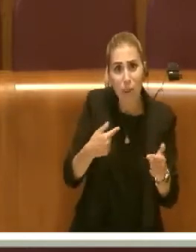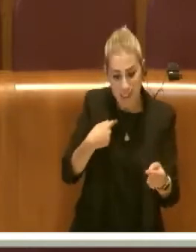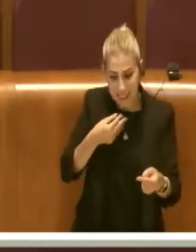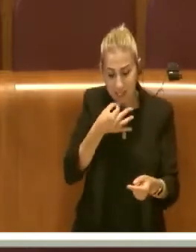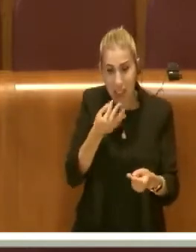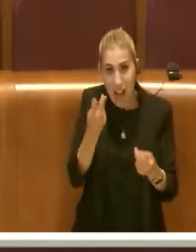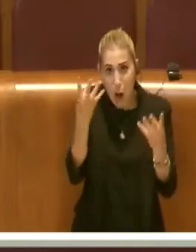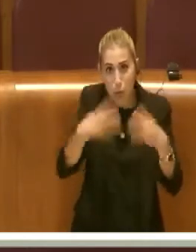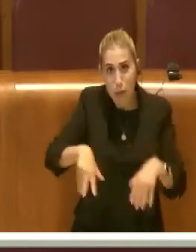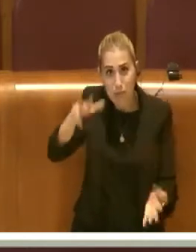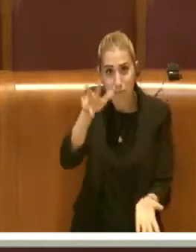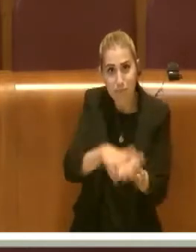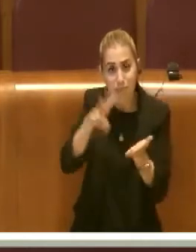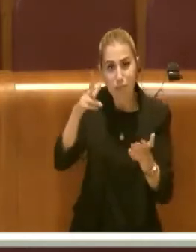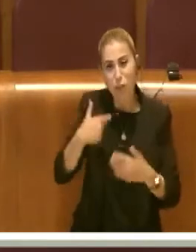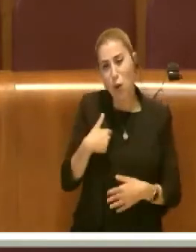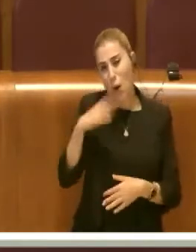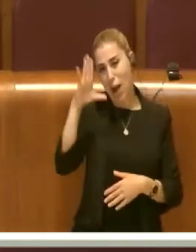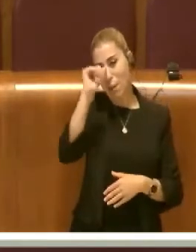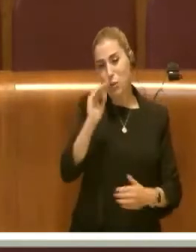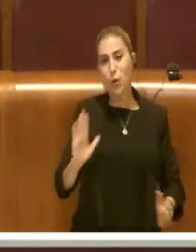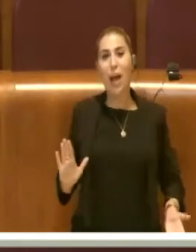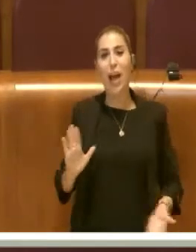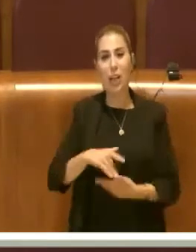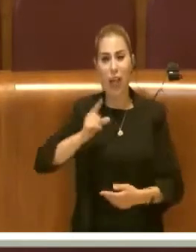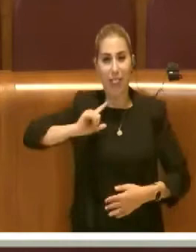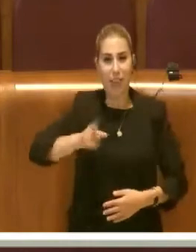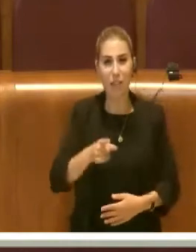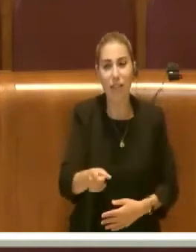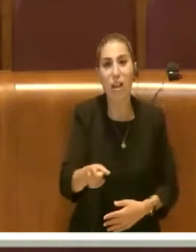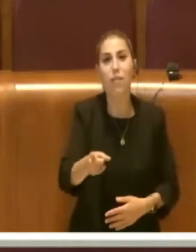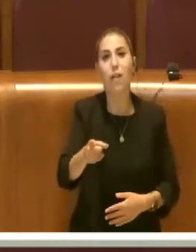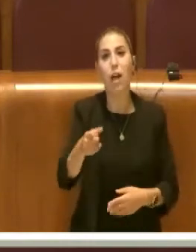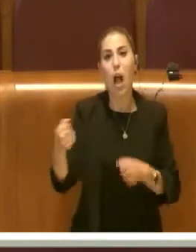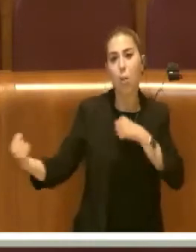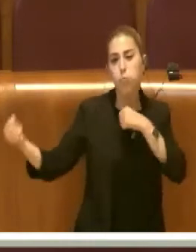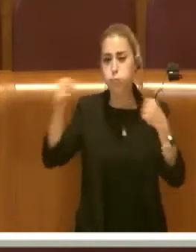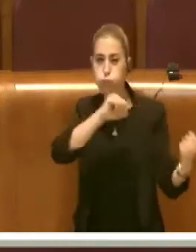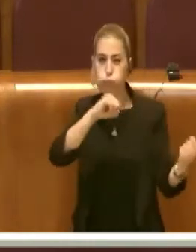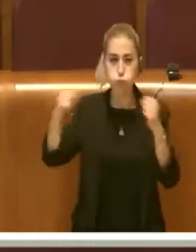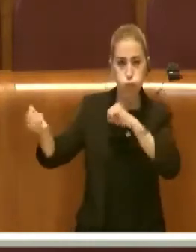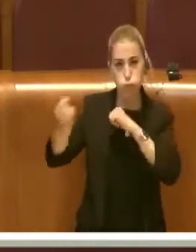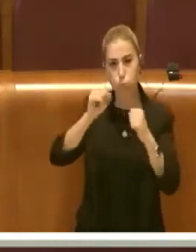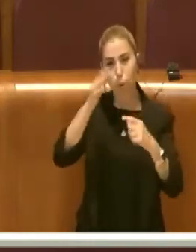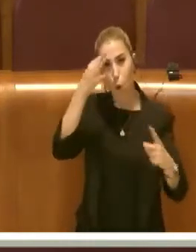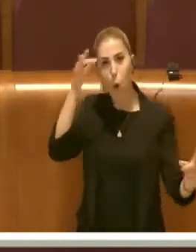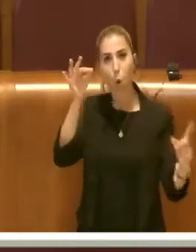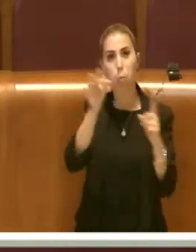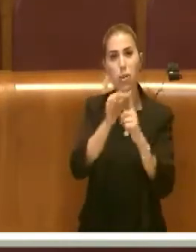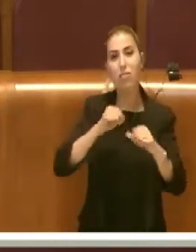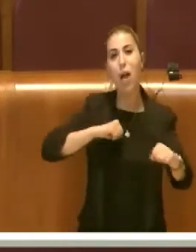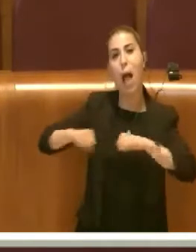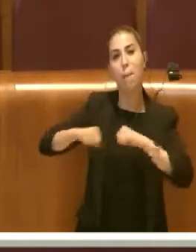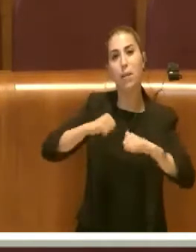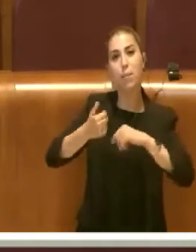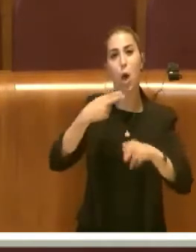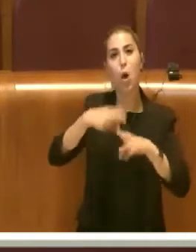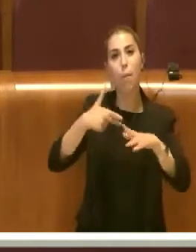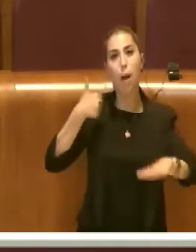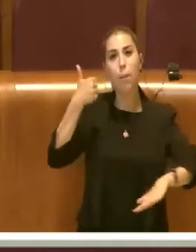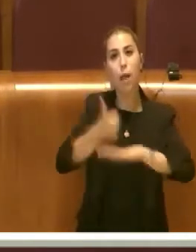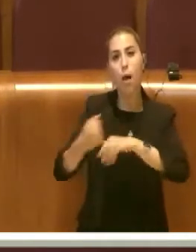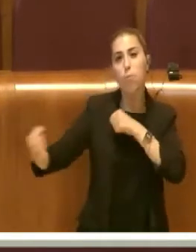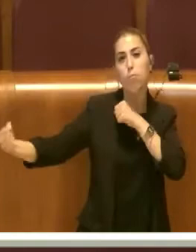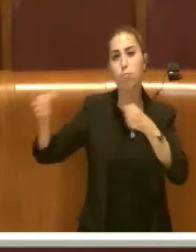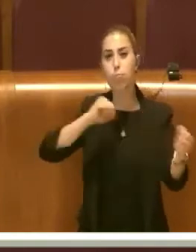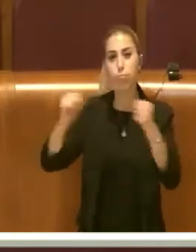cui io capisco che si stanno avvicinando le elezioni e la lotta verso questa amministrazione è una lotta